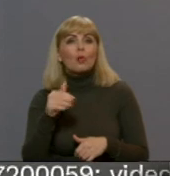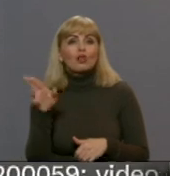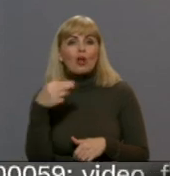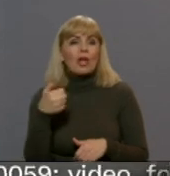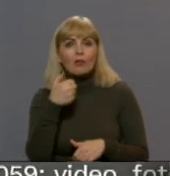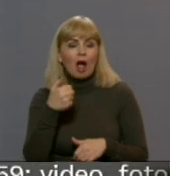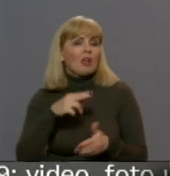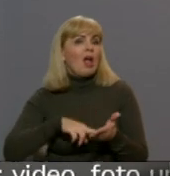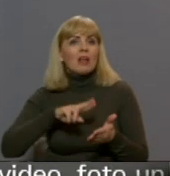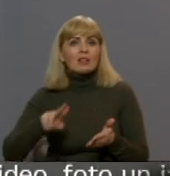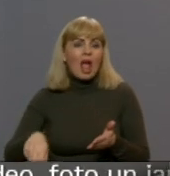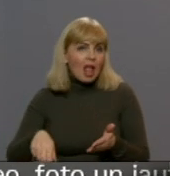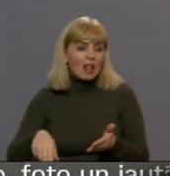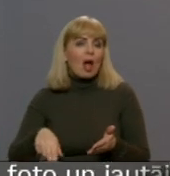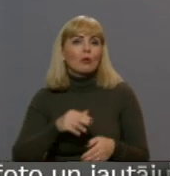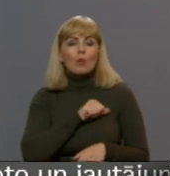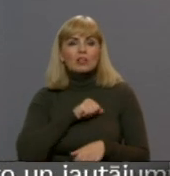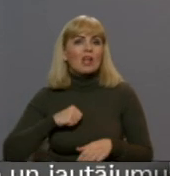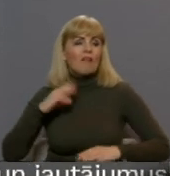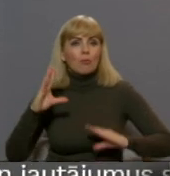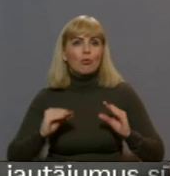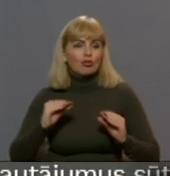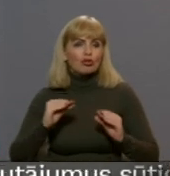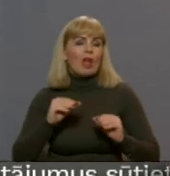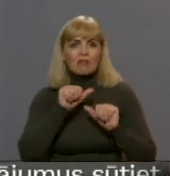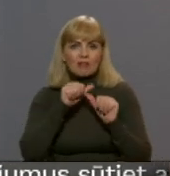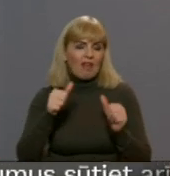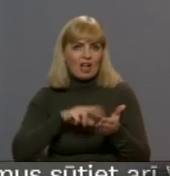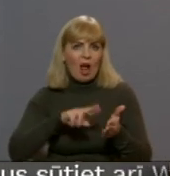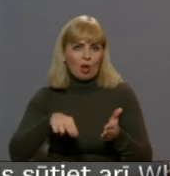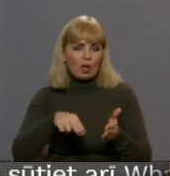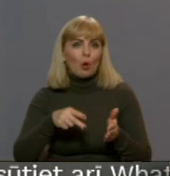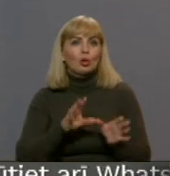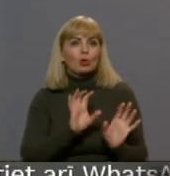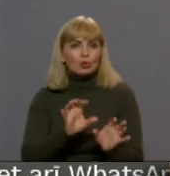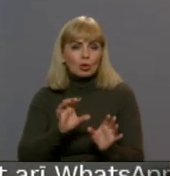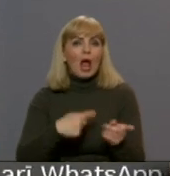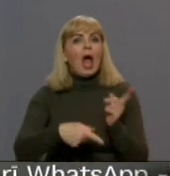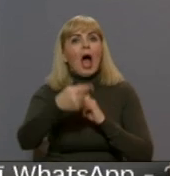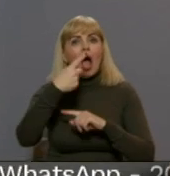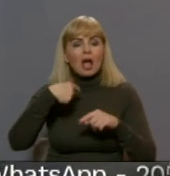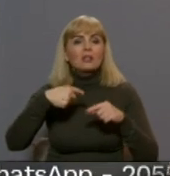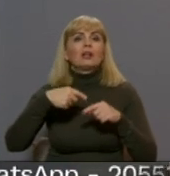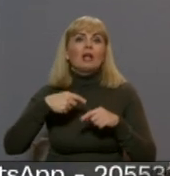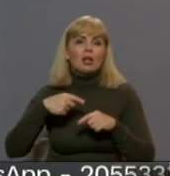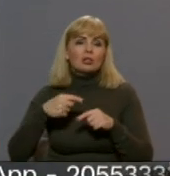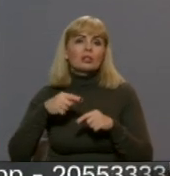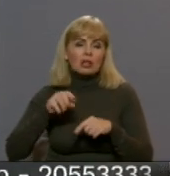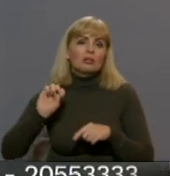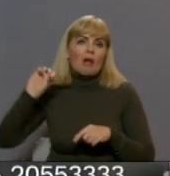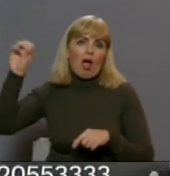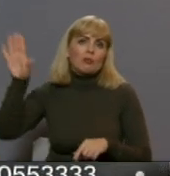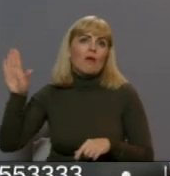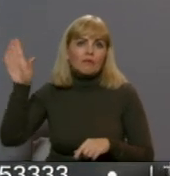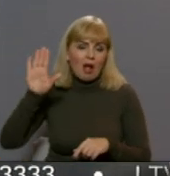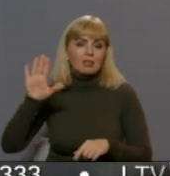neatļauj uzlabot un uzturēt to no saviem līdzakļiem. Tāpēc tika pieņemts lēmums – atgriezt ceļu atpakaļ valsts īpašumā. Mēs esam